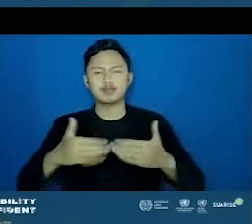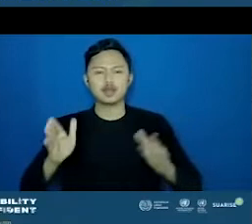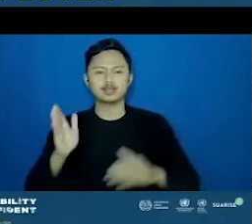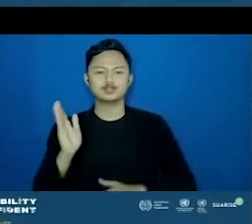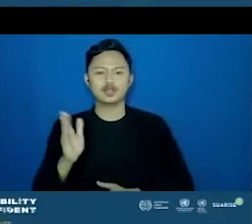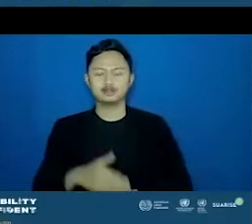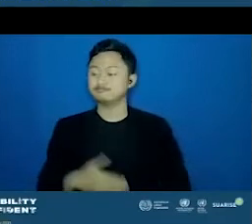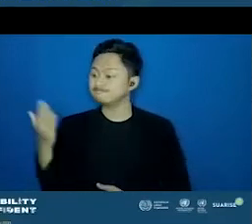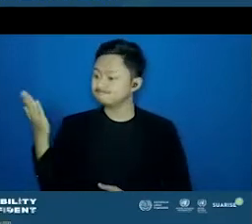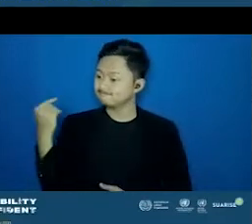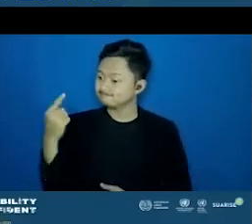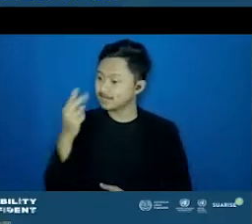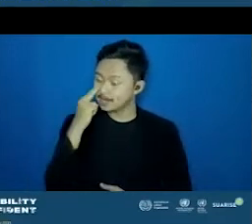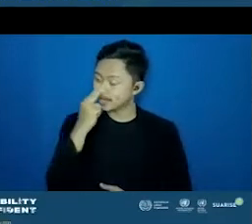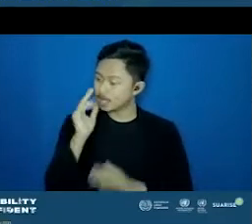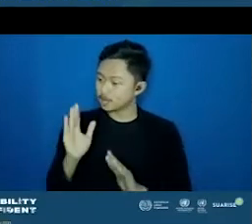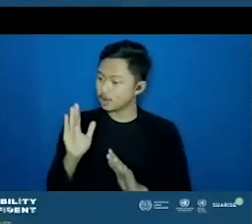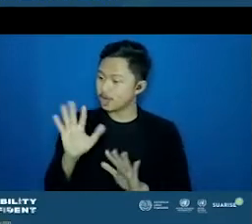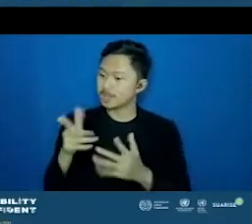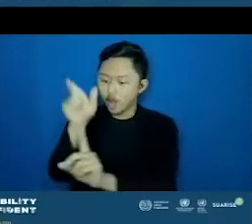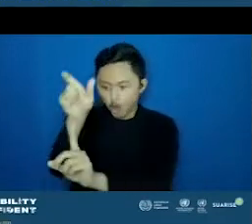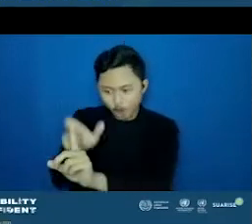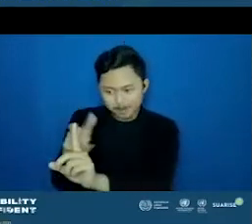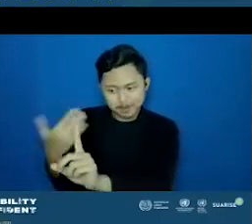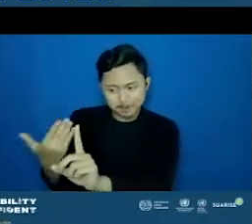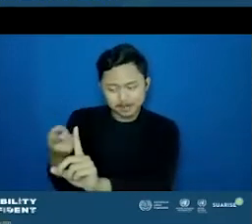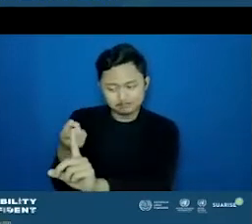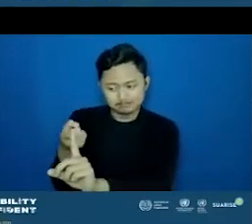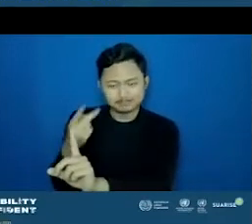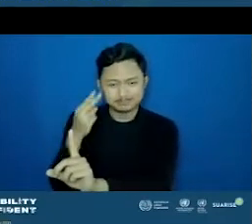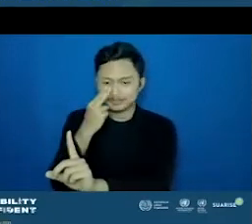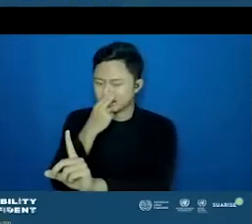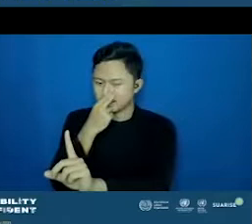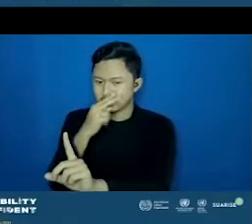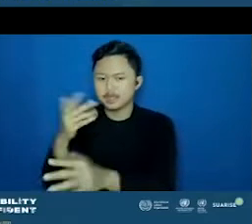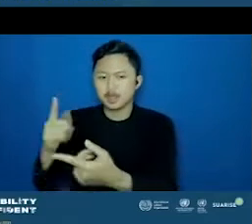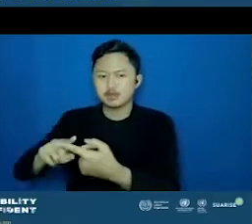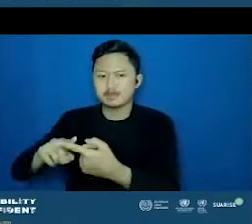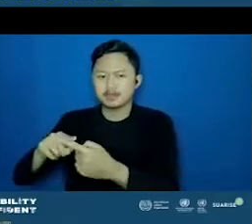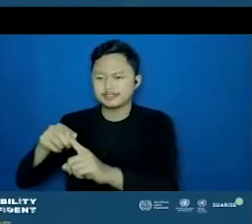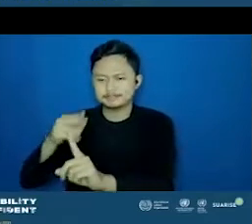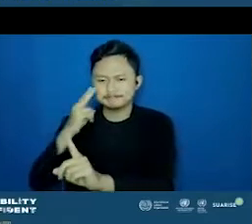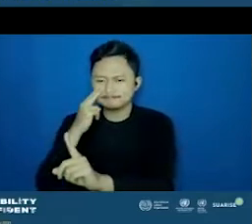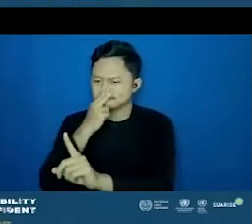karena netra aja nih, karakteristiknya apa sih, Mas, yang membuat teman-teman netra ini pas buat tingkat?